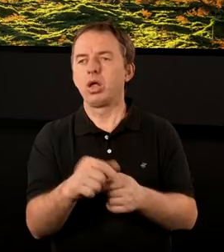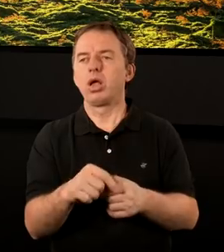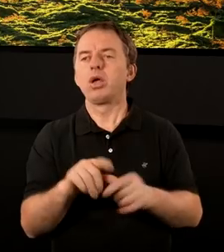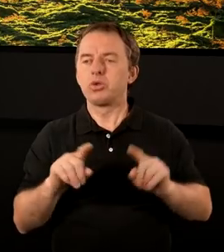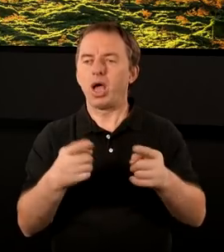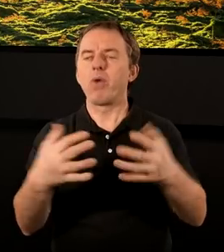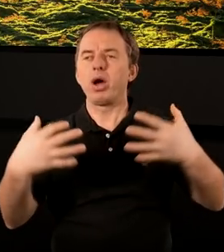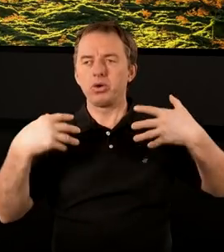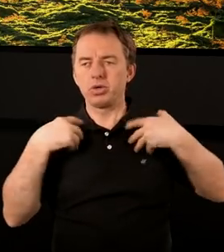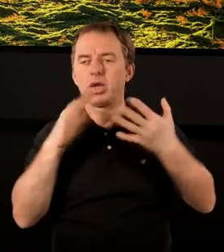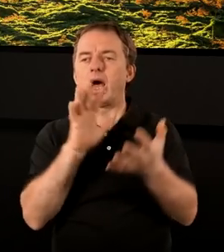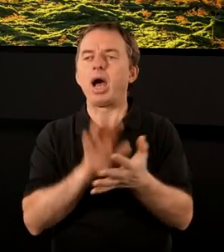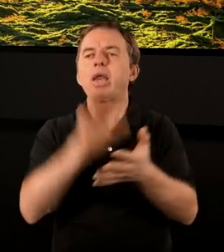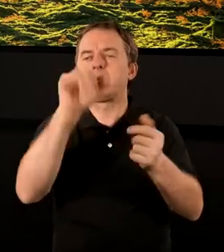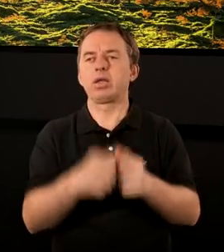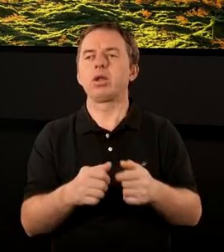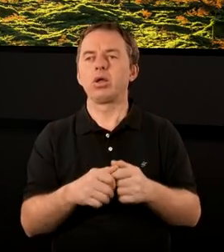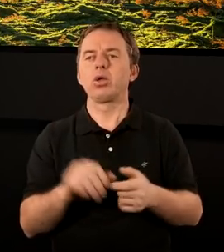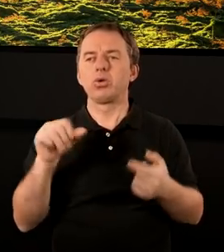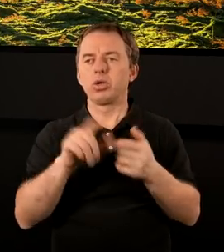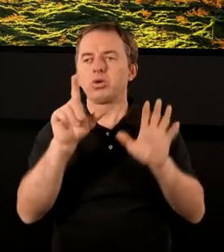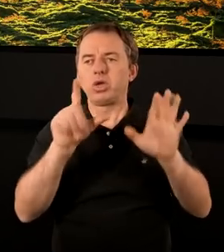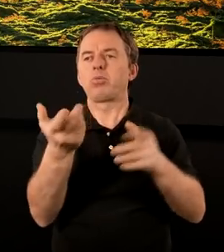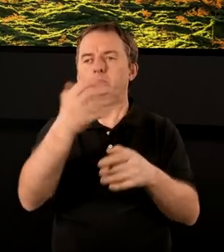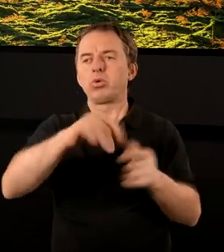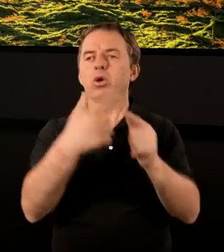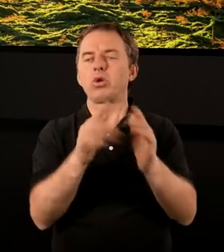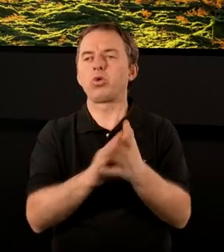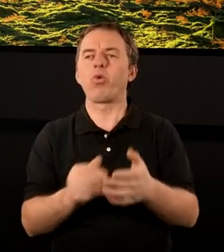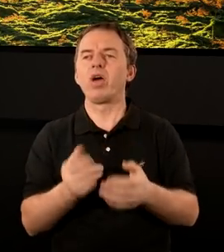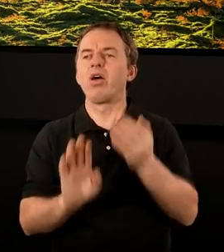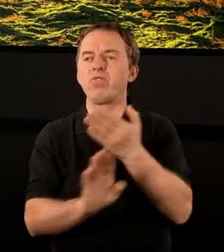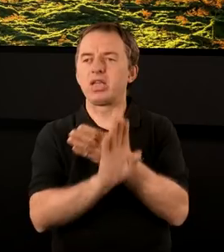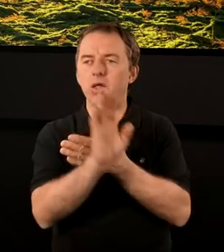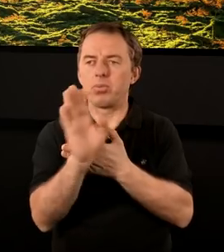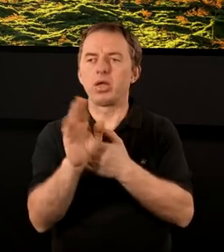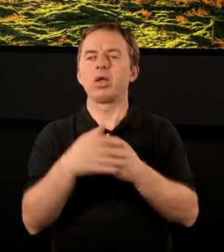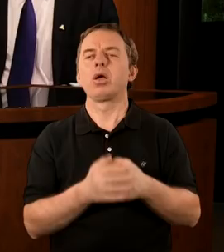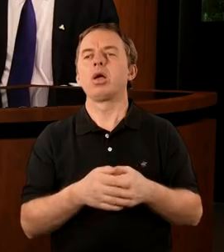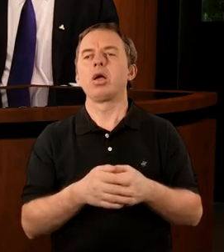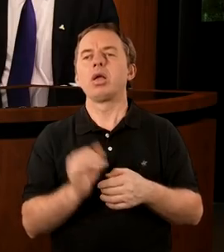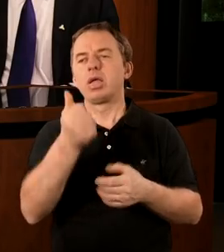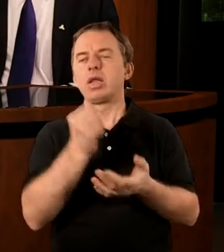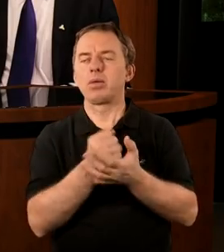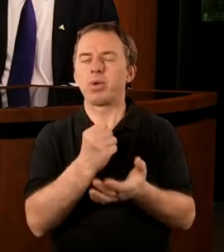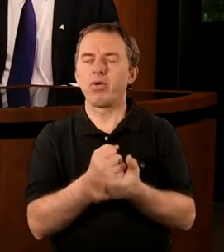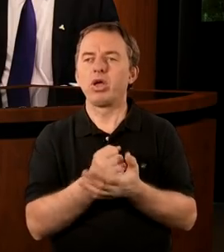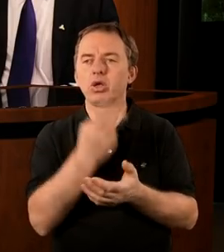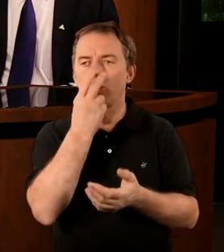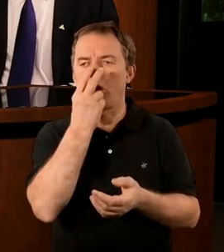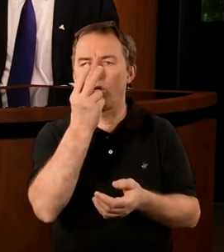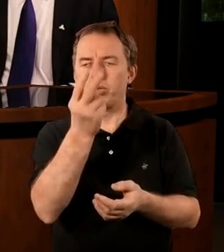epoki odpowiadające charakterystyce poszczególnych zborów wystąpiły. Jeszcze może jedna kwestia.